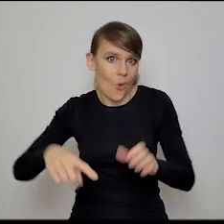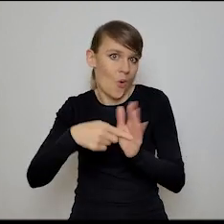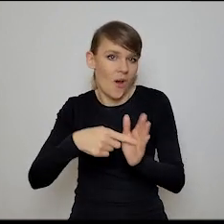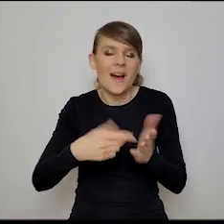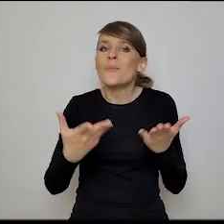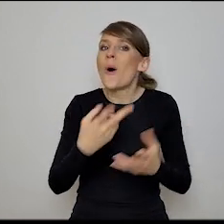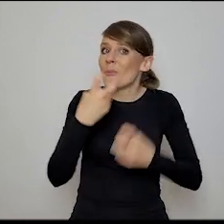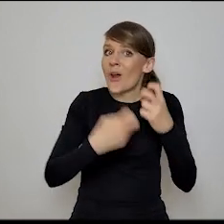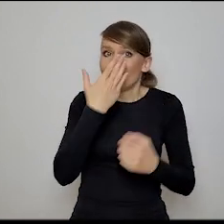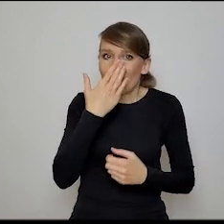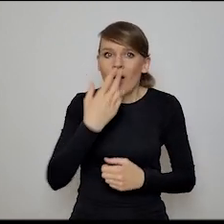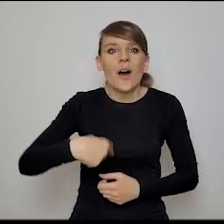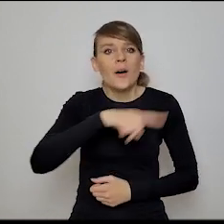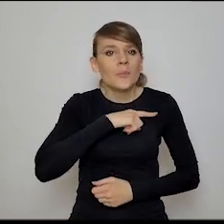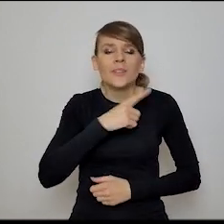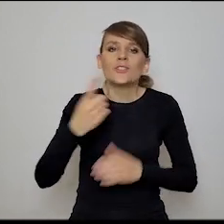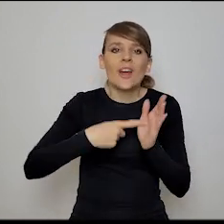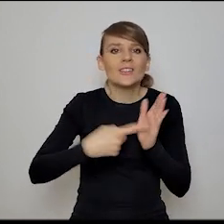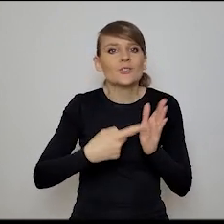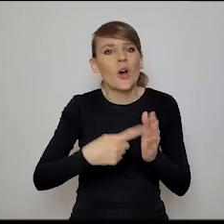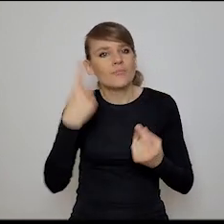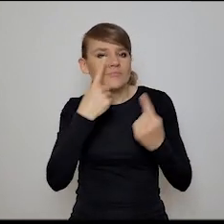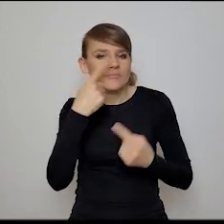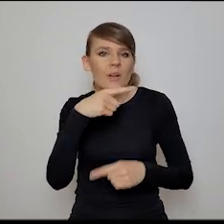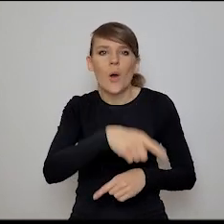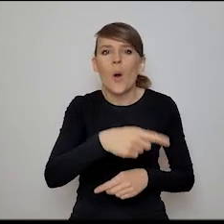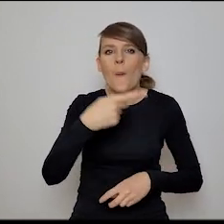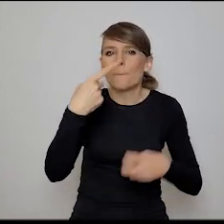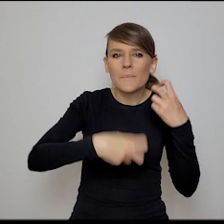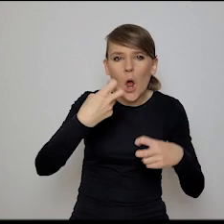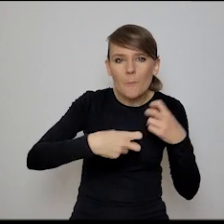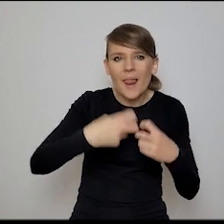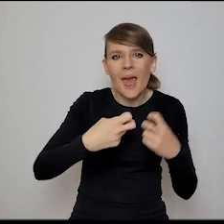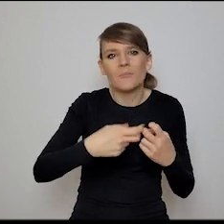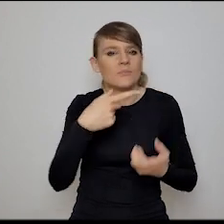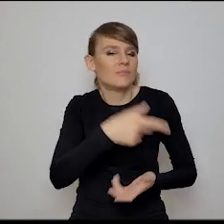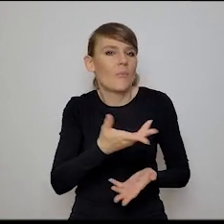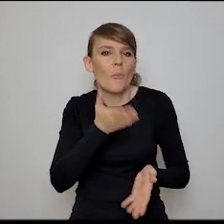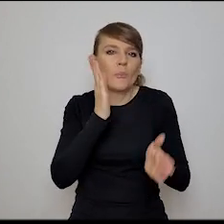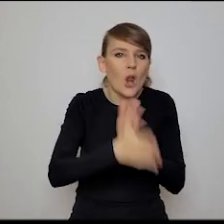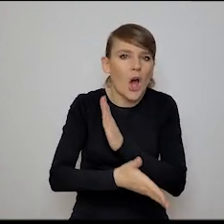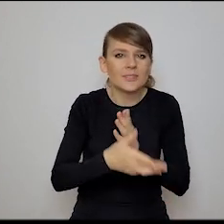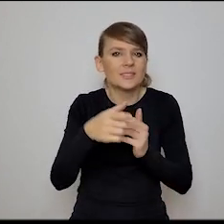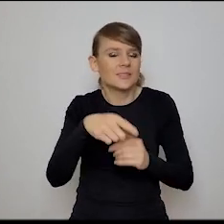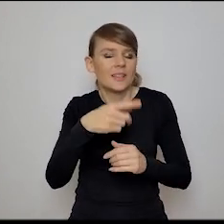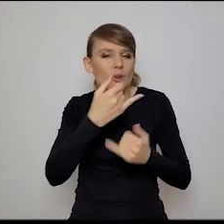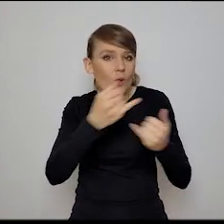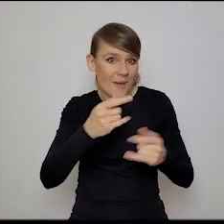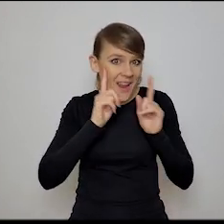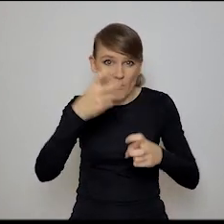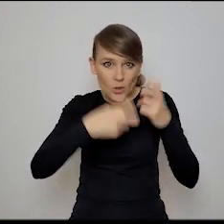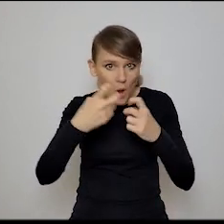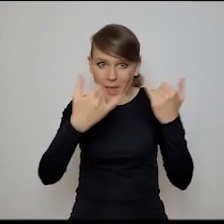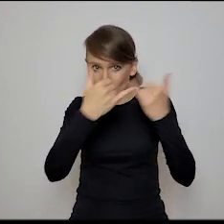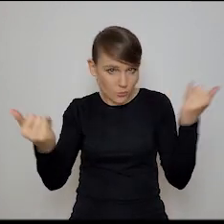mamy tendencję do upraszczania tych problemów tak zwanych wicked po angielsku, czyli ja to tłumaczę jako zagmatwane. Bo